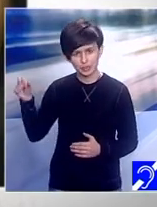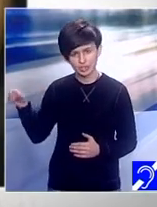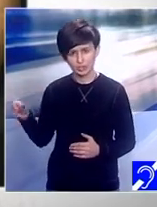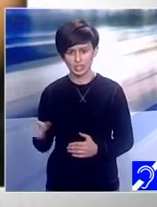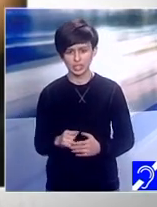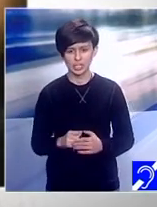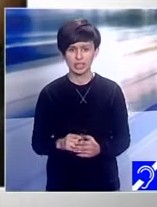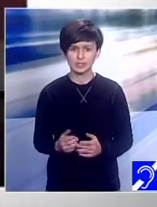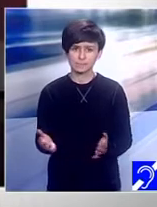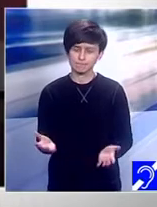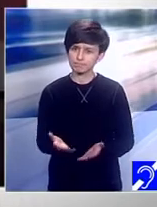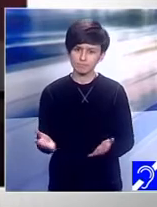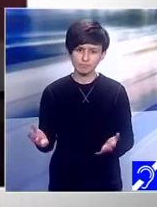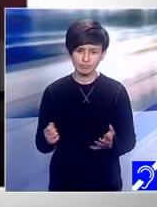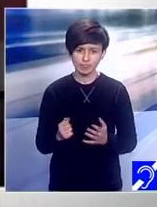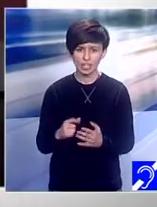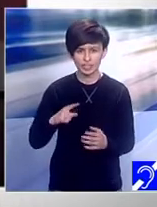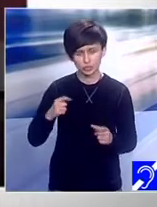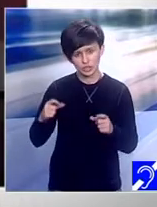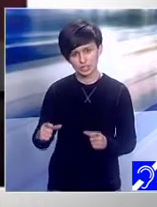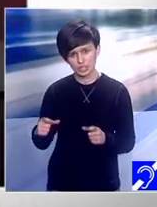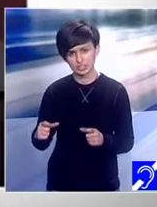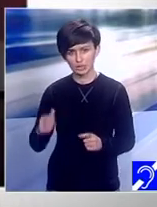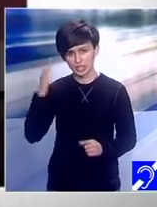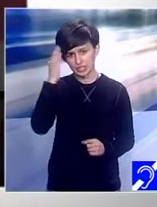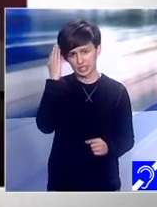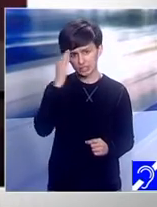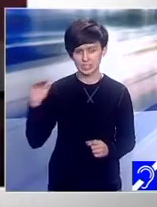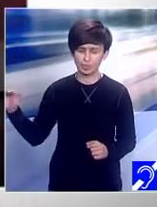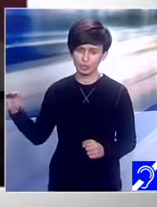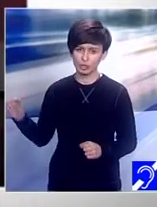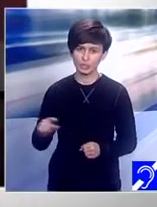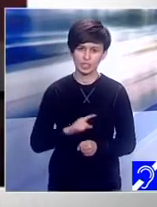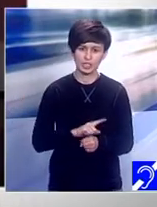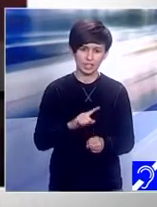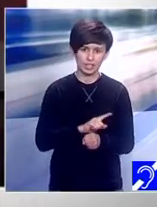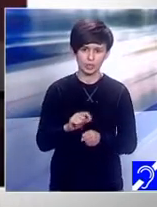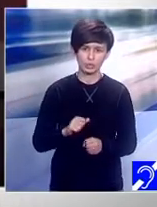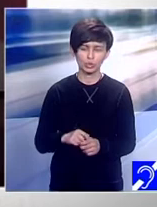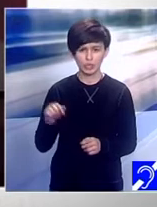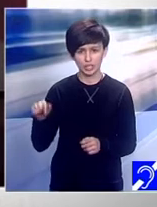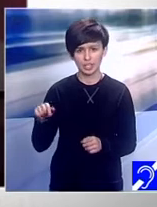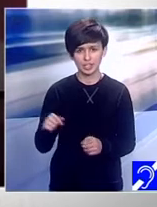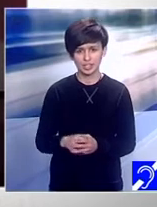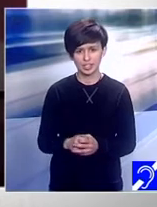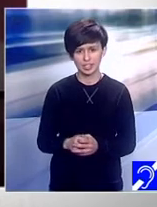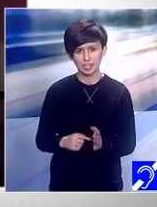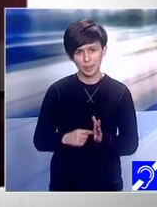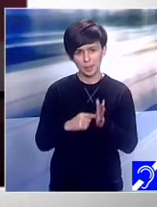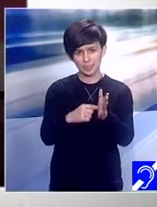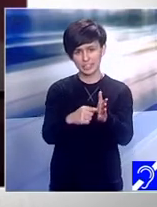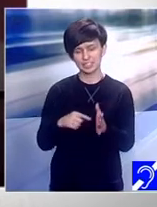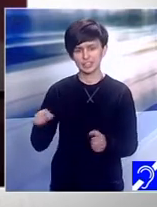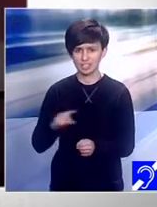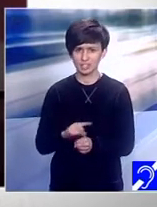care sunt în situația de a învăța pe acei copii lucruri, să desc această posibilitate a discriminării în